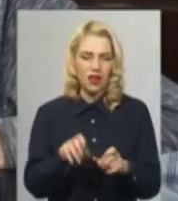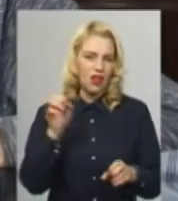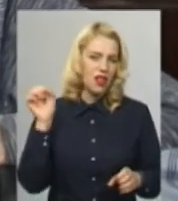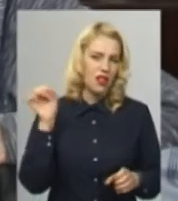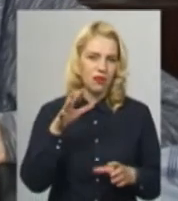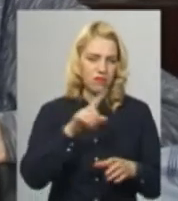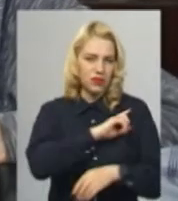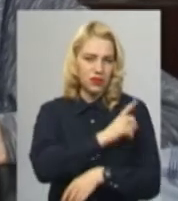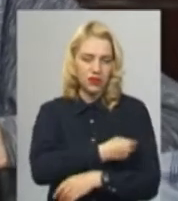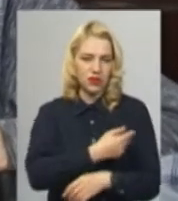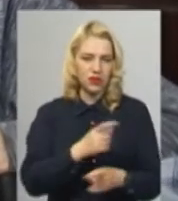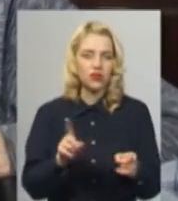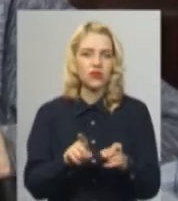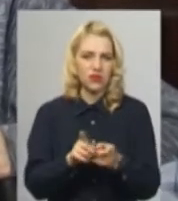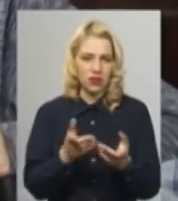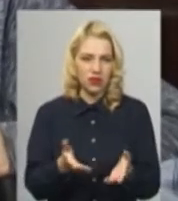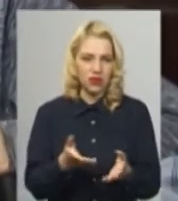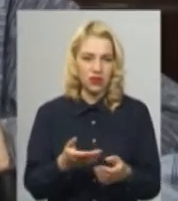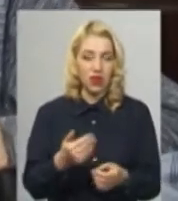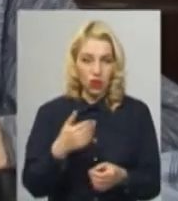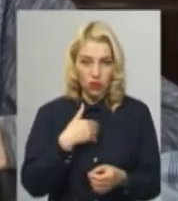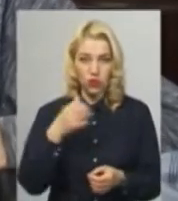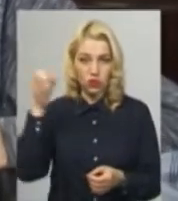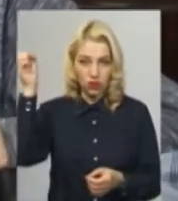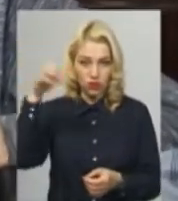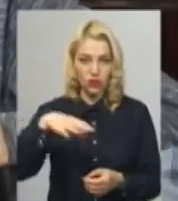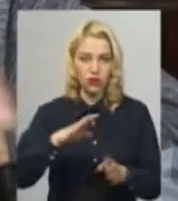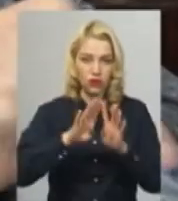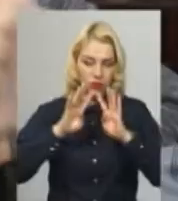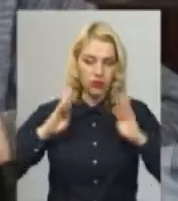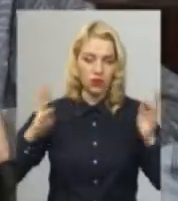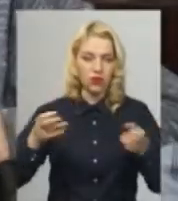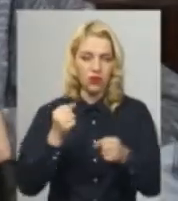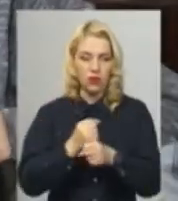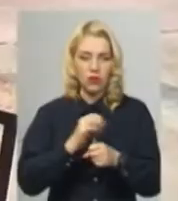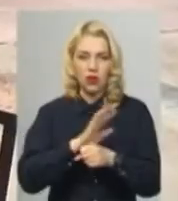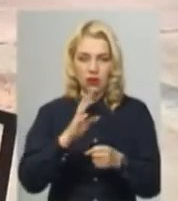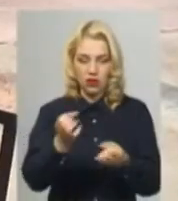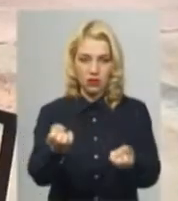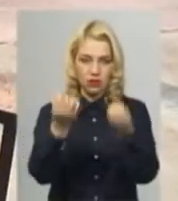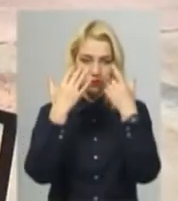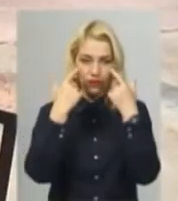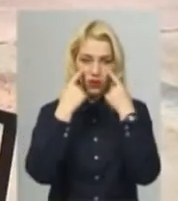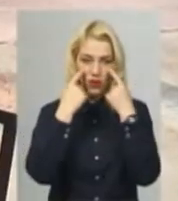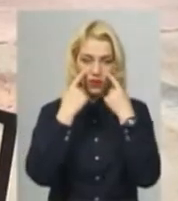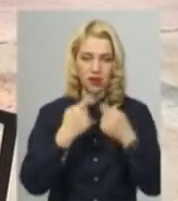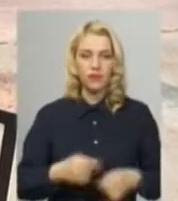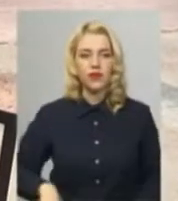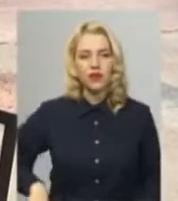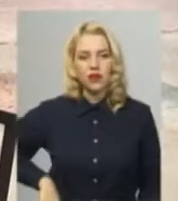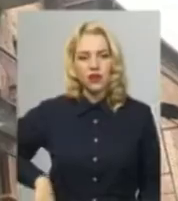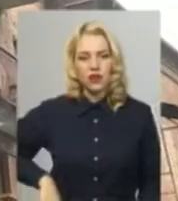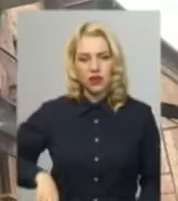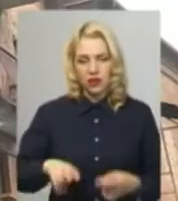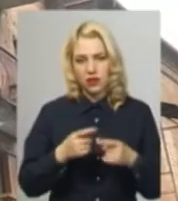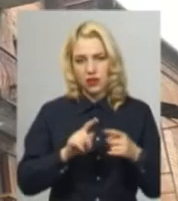такі? Хочеш, щоб лампи горіли? Встав в граждані. Вони прямо в глаза светять. За словами директорки Садерії «Білий Налив»